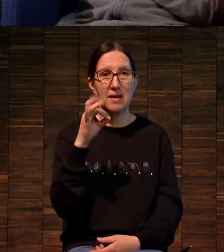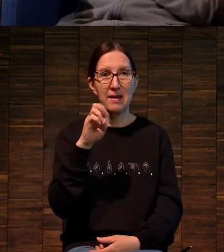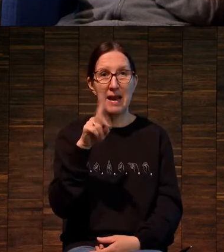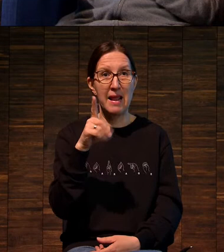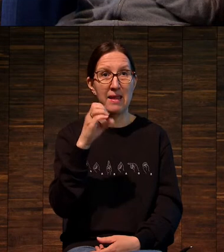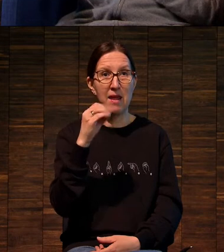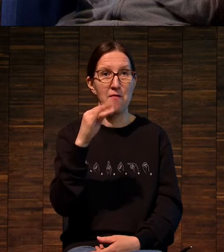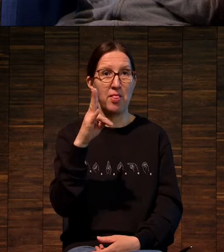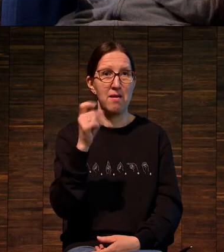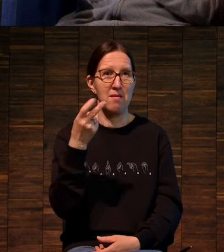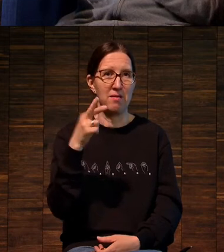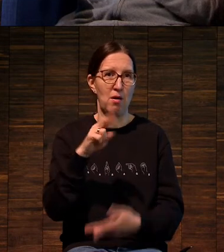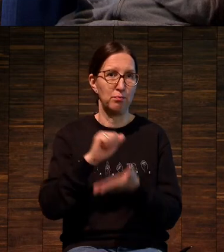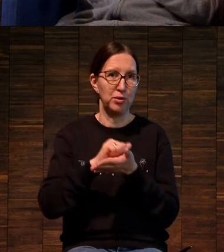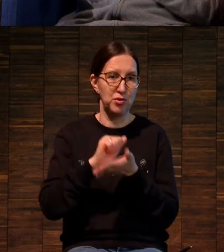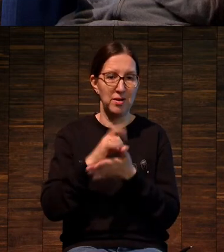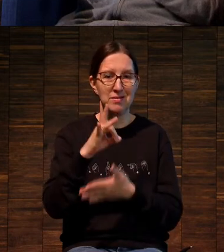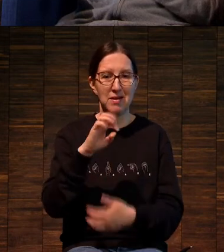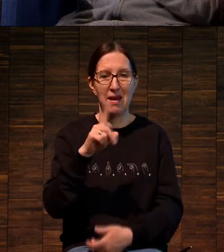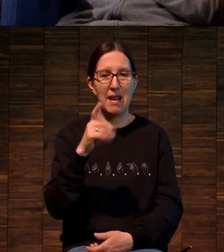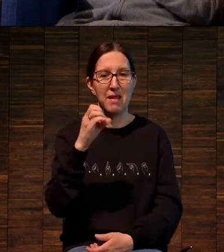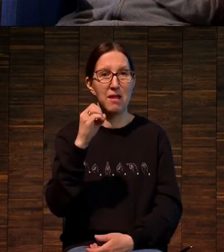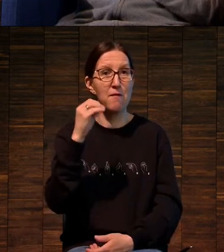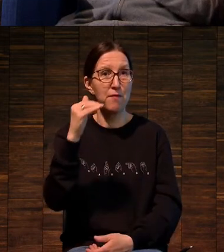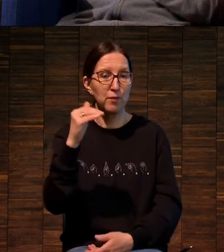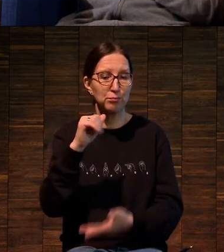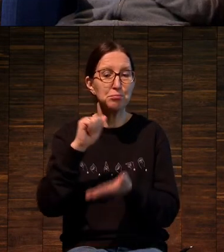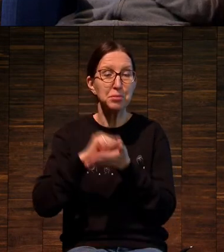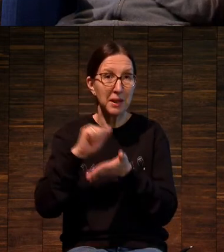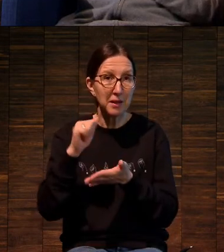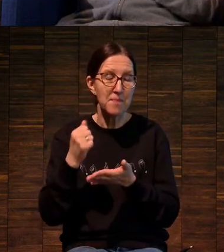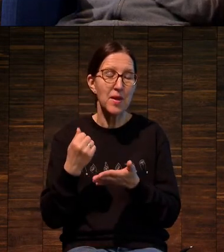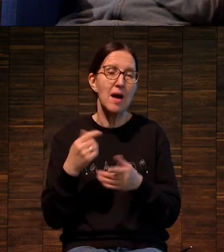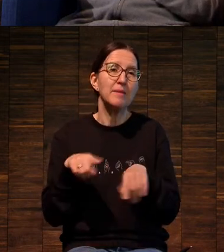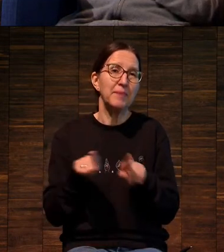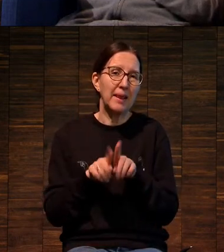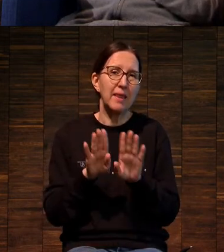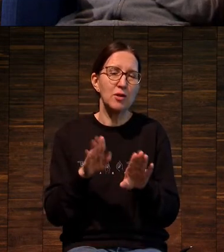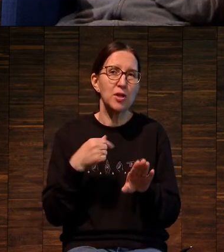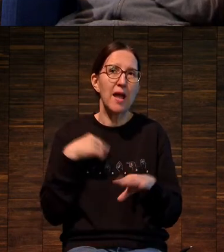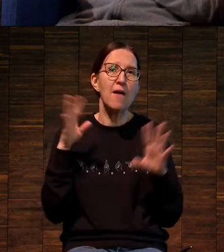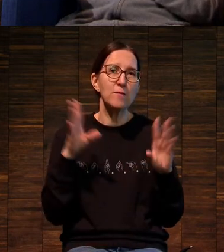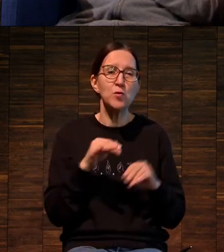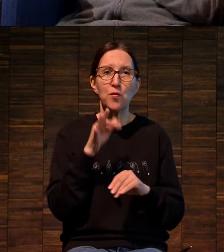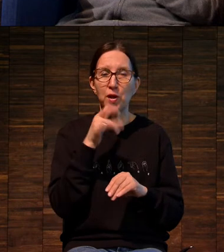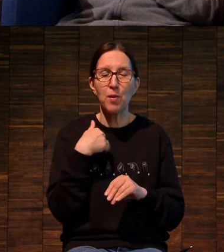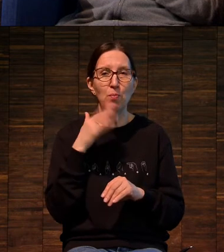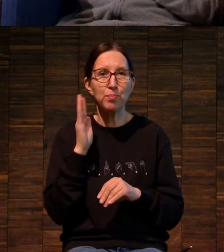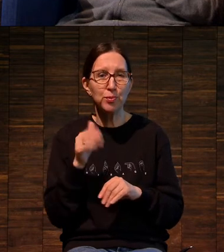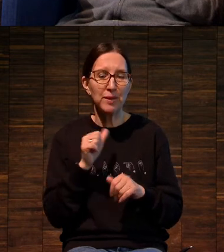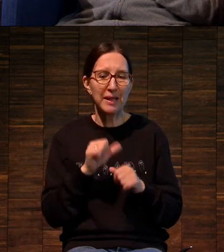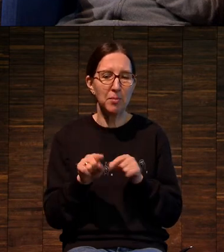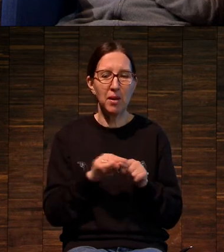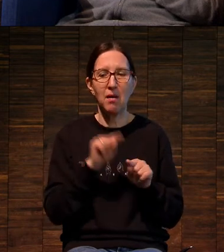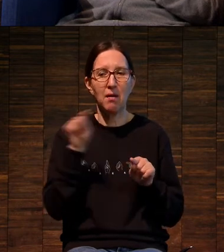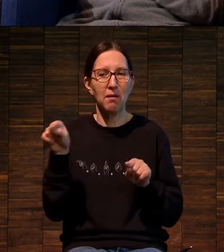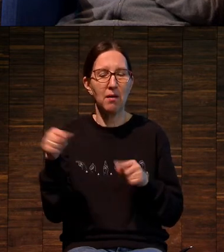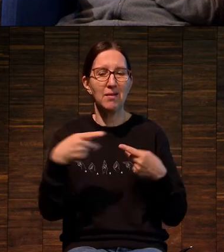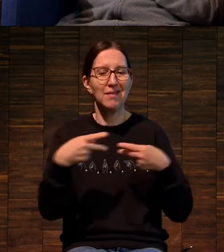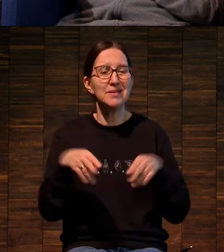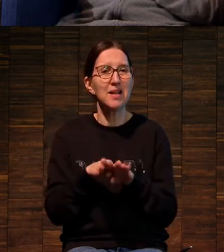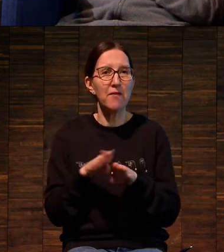рельефная печать. И, ну, например, опять-таки вот я все время буду ссылаться на английскую